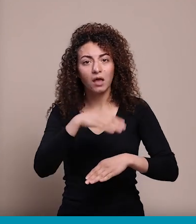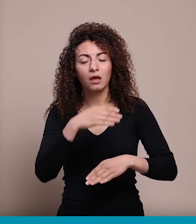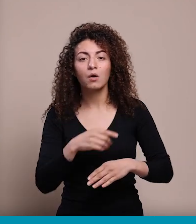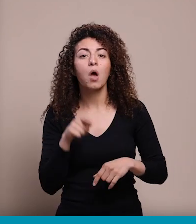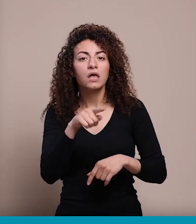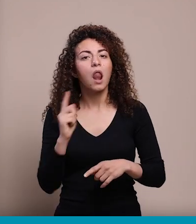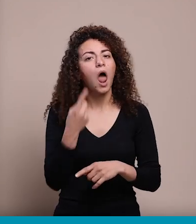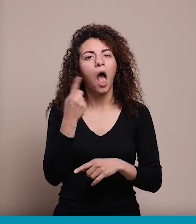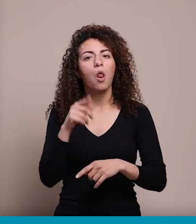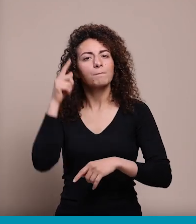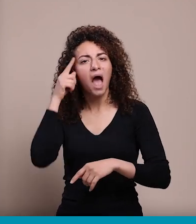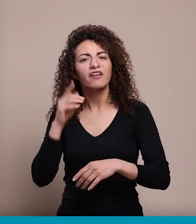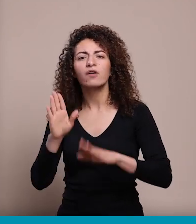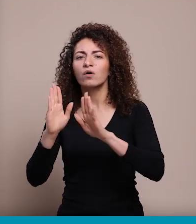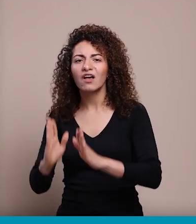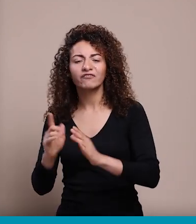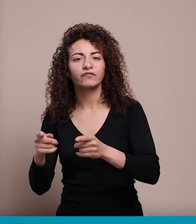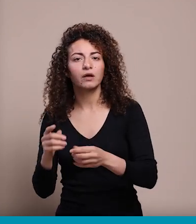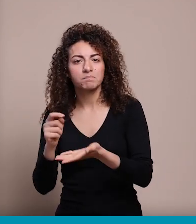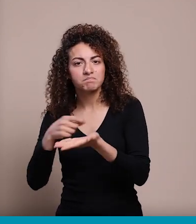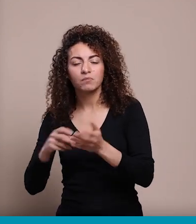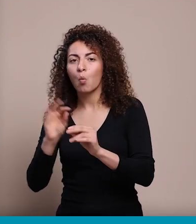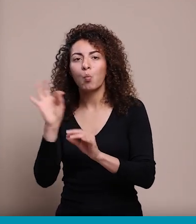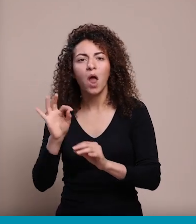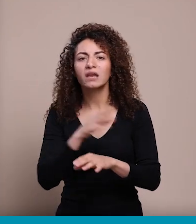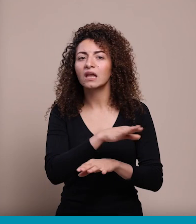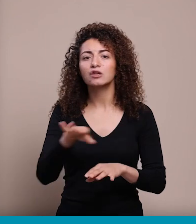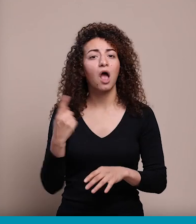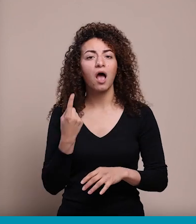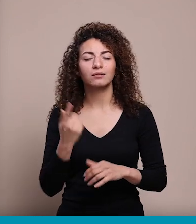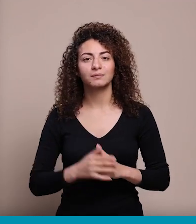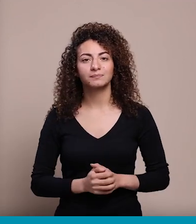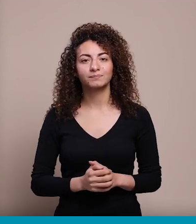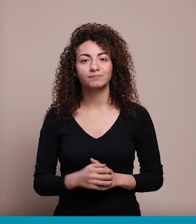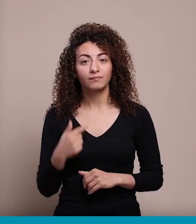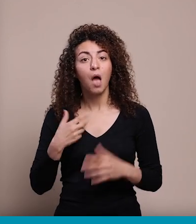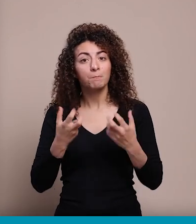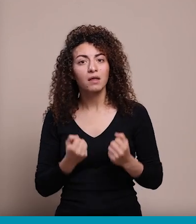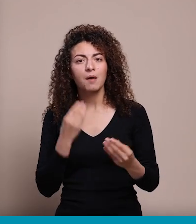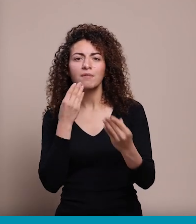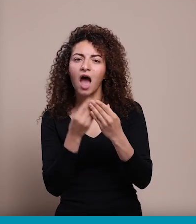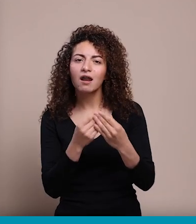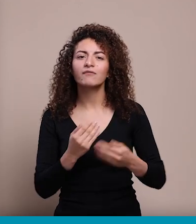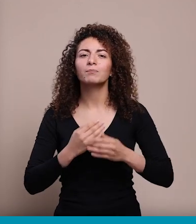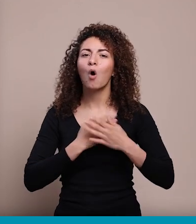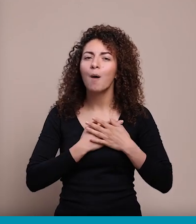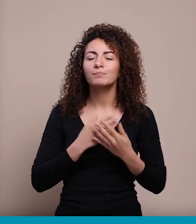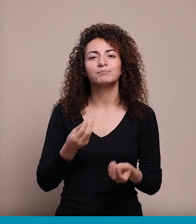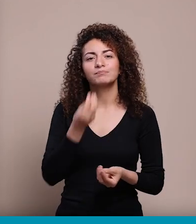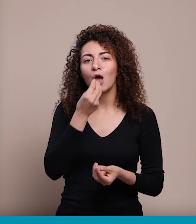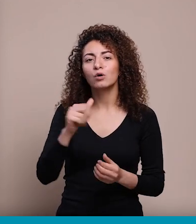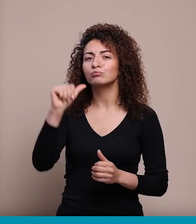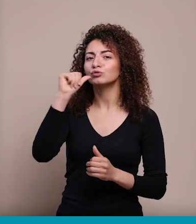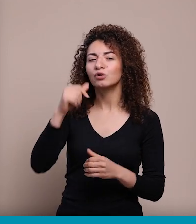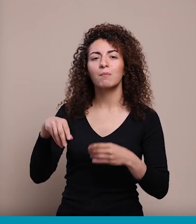وبتعرف تروح على أي صف بداية وعادة فينا نحب وفينا نتعرف وفينا نأكل